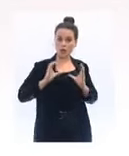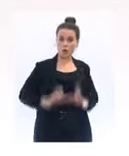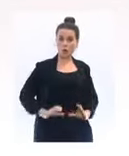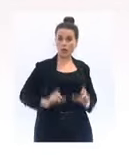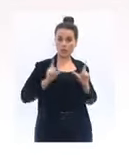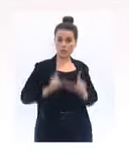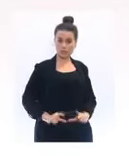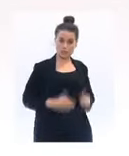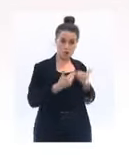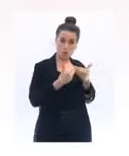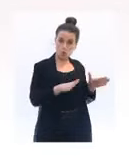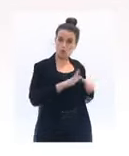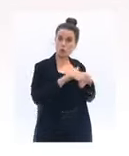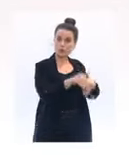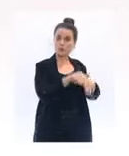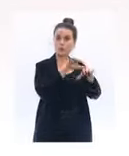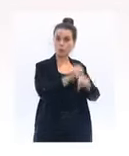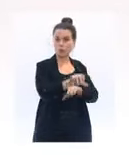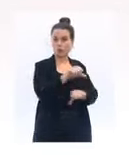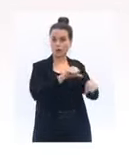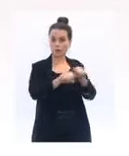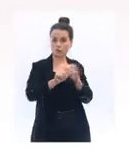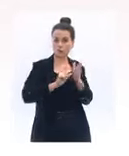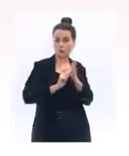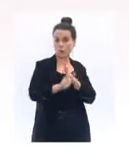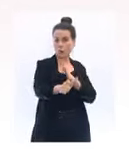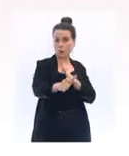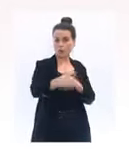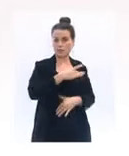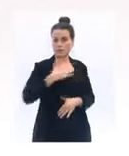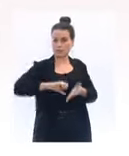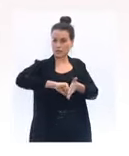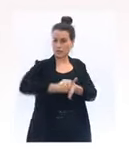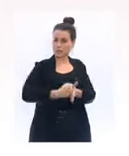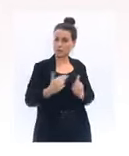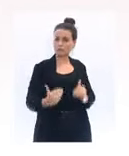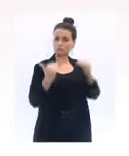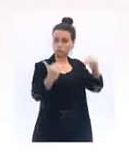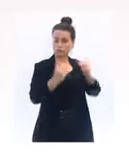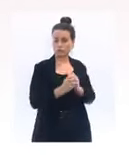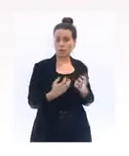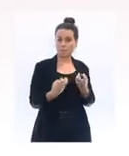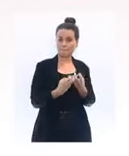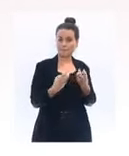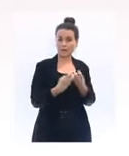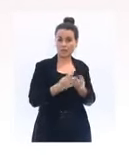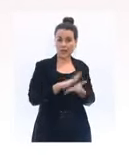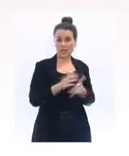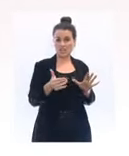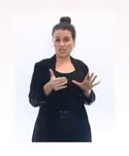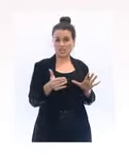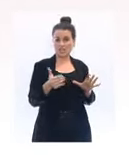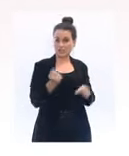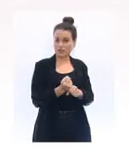ouverts avec des protocoles sanitaires renforcées, notamment le port du masque dès 6 ans,